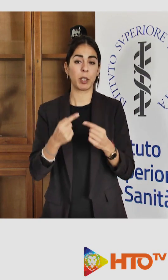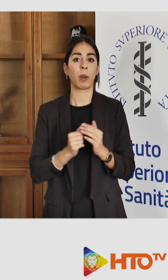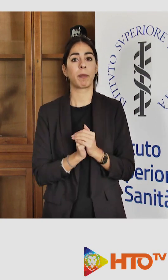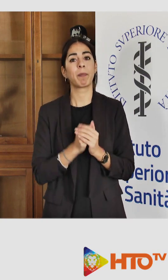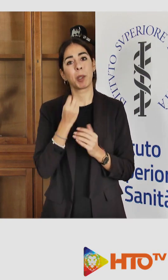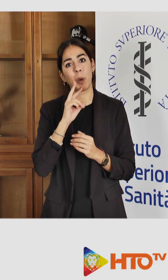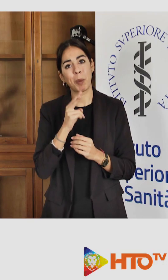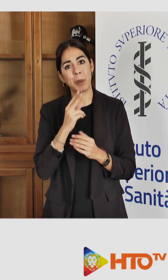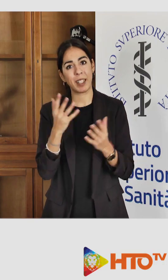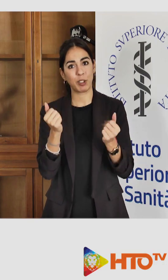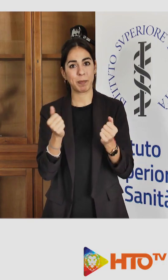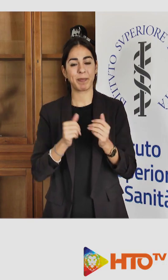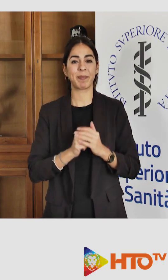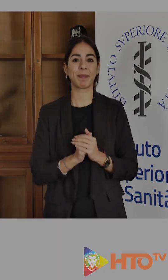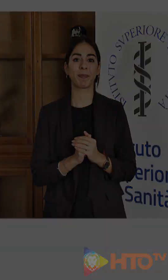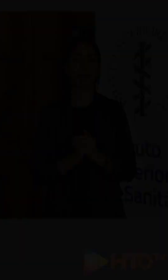Buon pomeriggio.